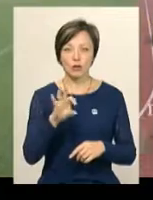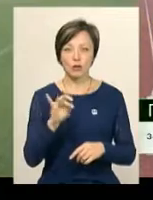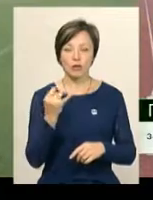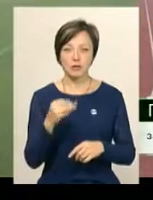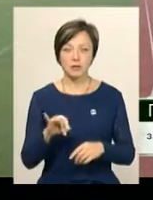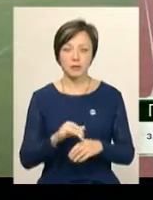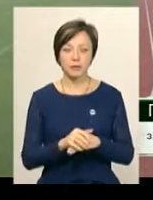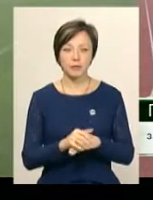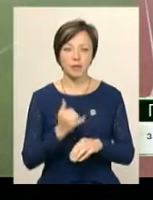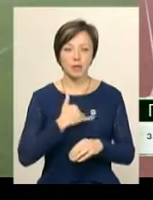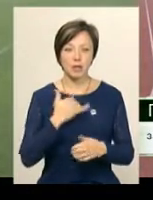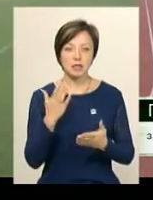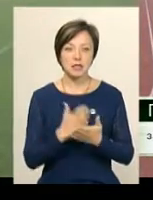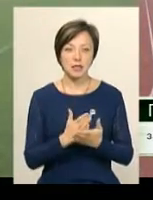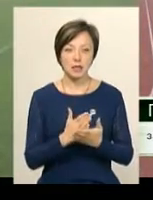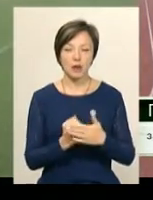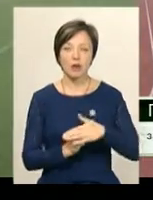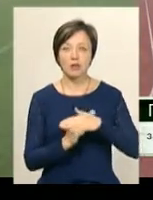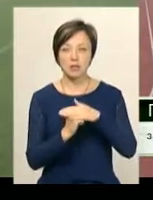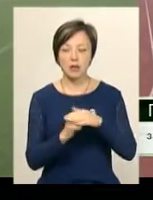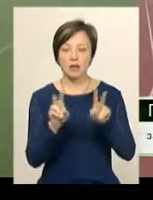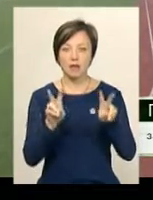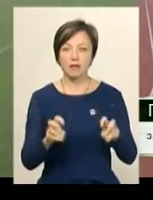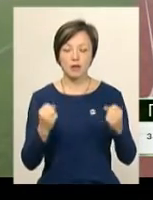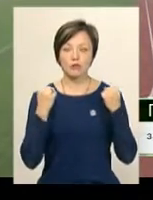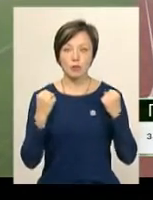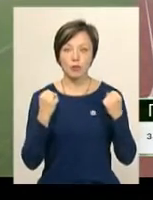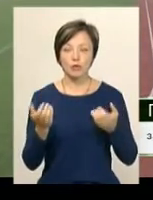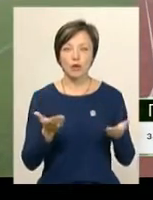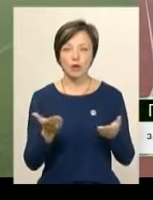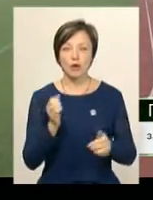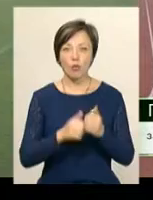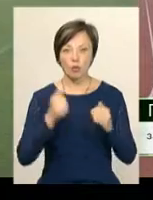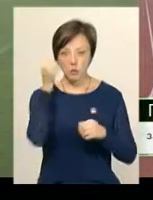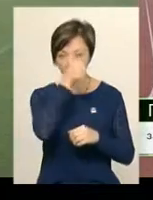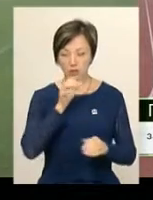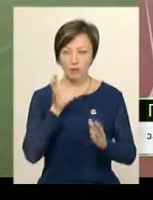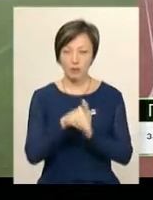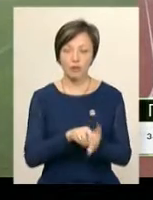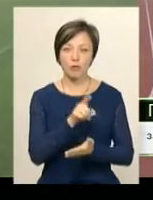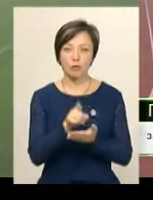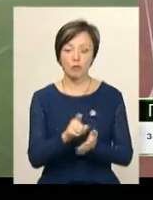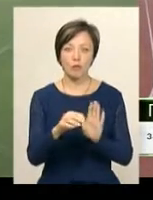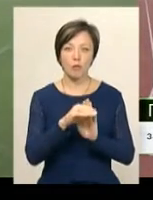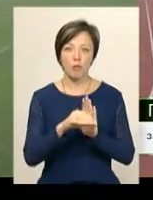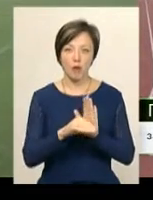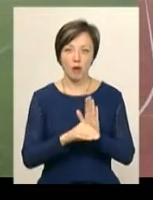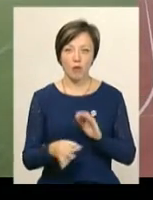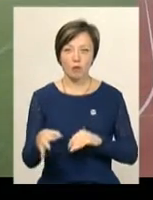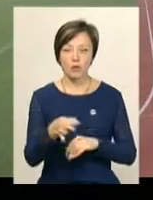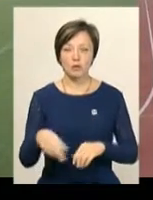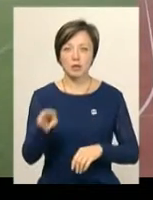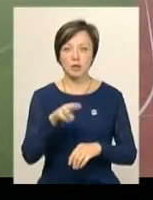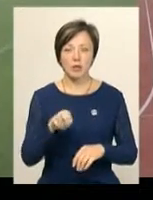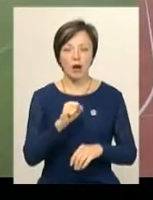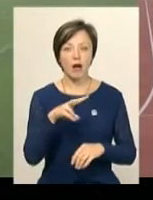нас є, скажімо так, такий костяк видів спорту, який ми кожен рік включаємо в обов'язковому порядку в обласну динаміаду.